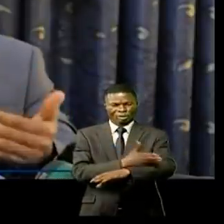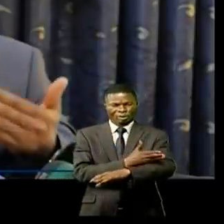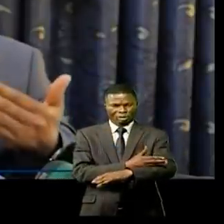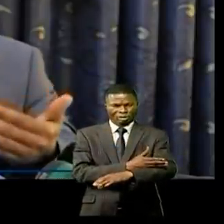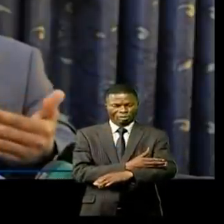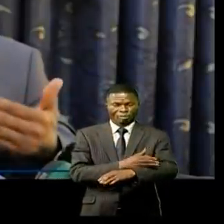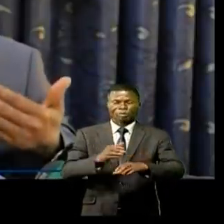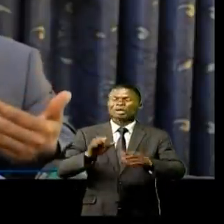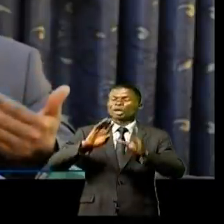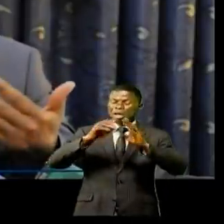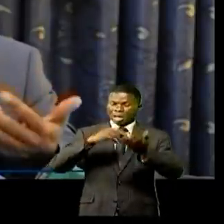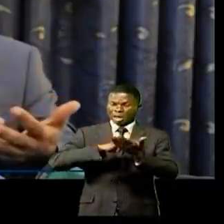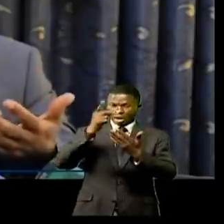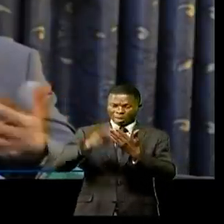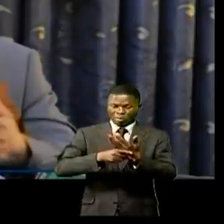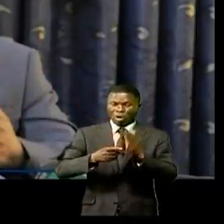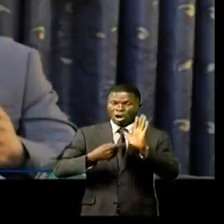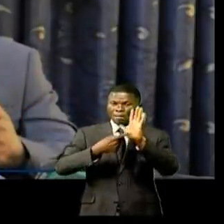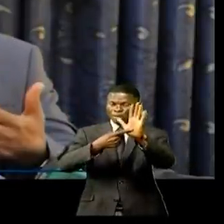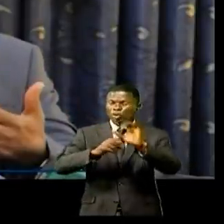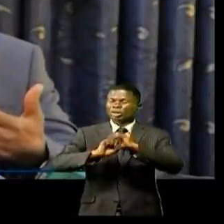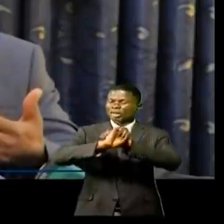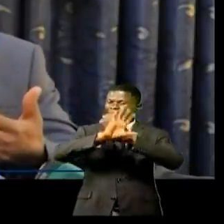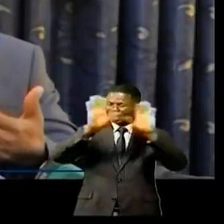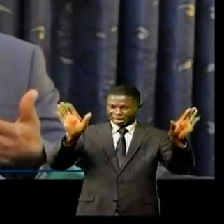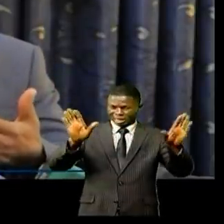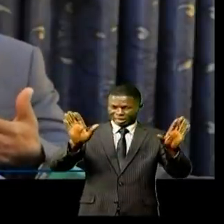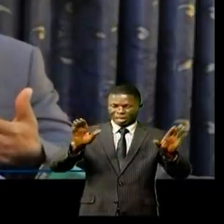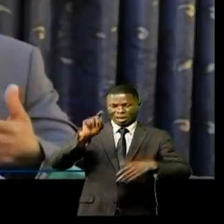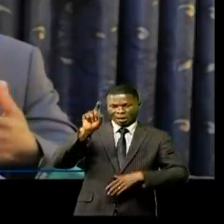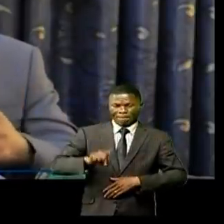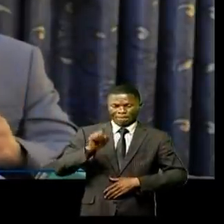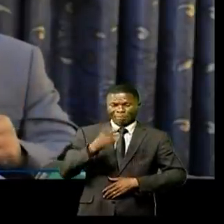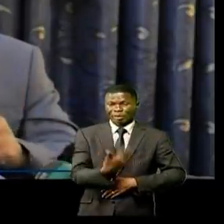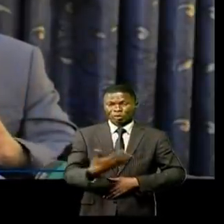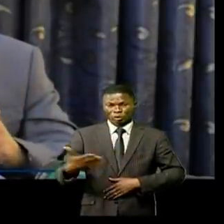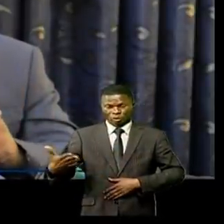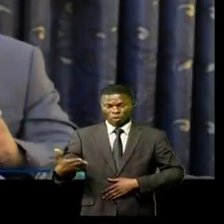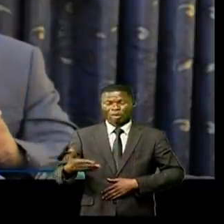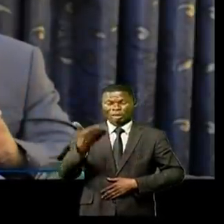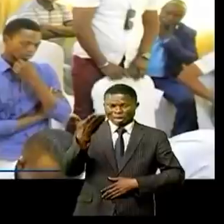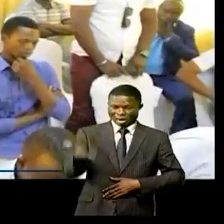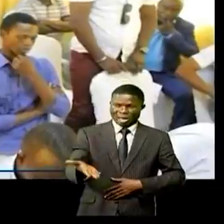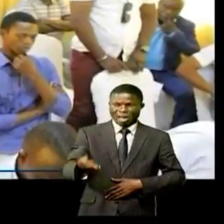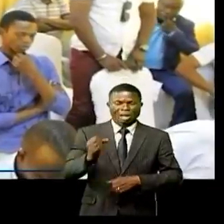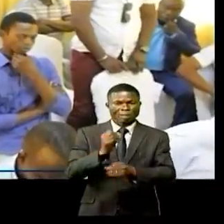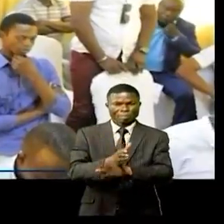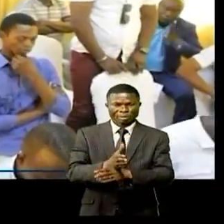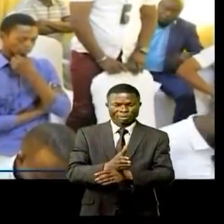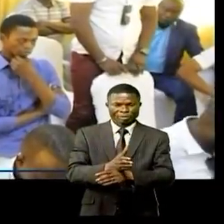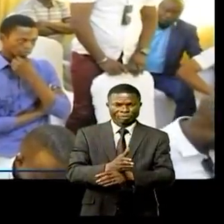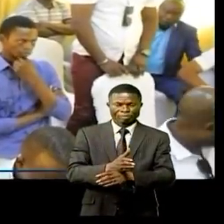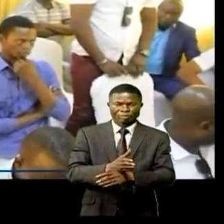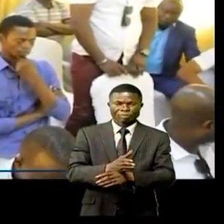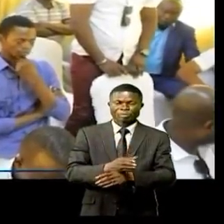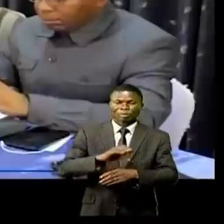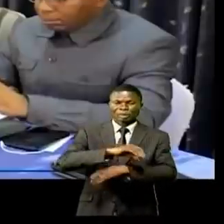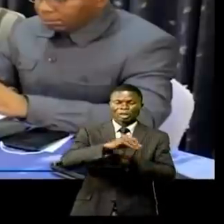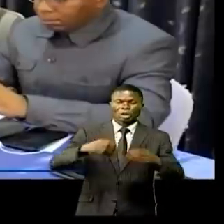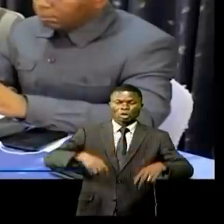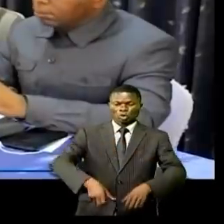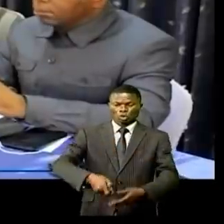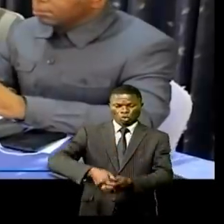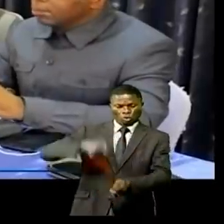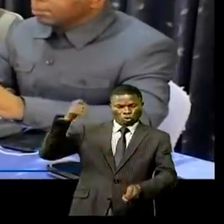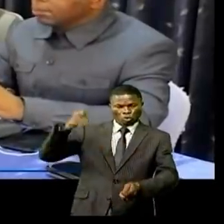le tableau actuel affiche complet. Vous avez besoin d'un équipement. L'équipement est disponible. La centrale hydroélectrique de